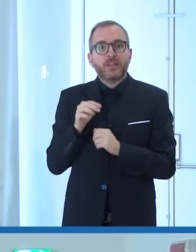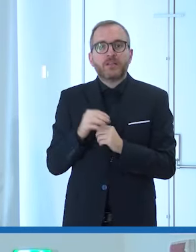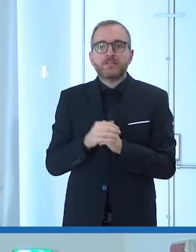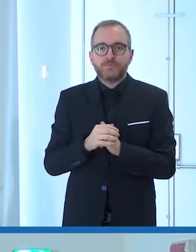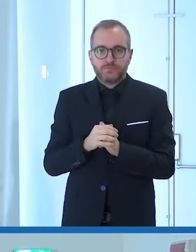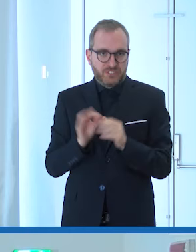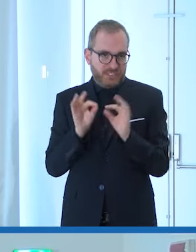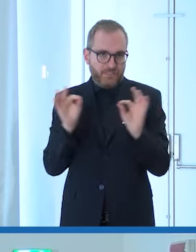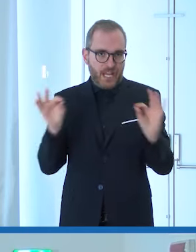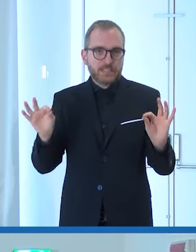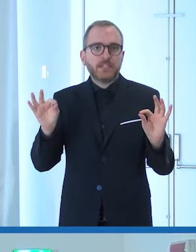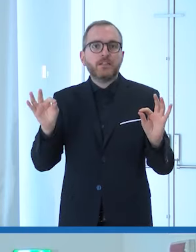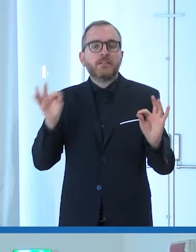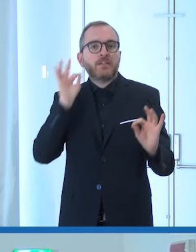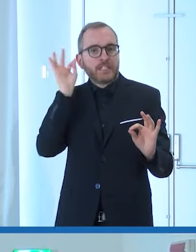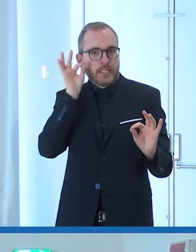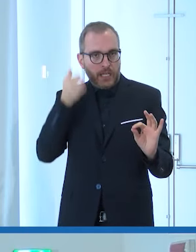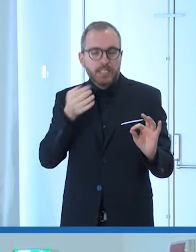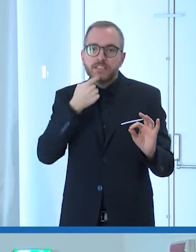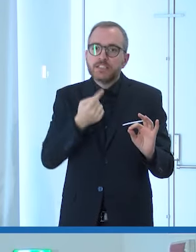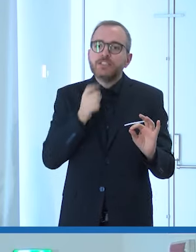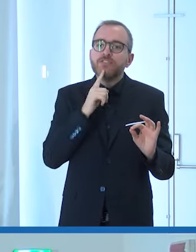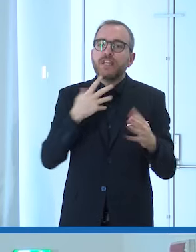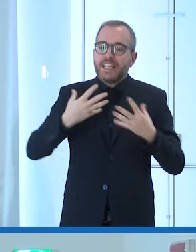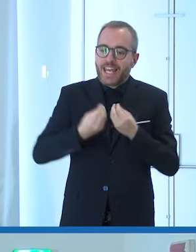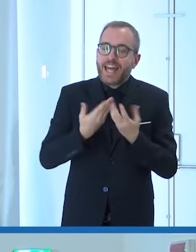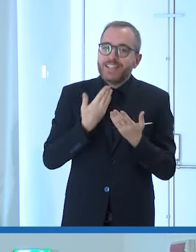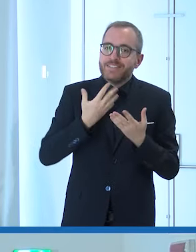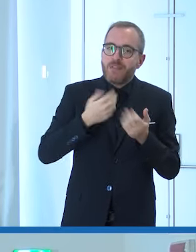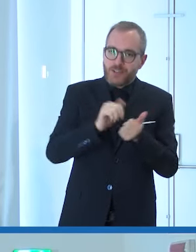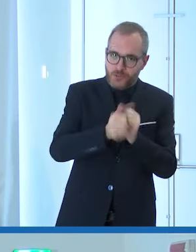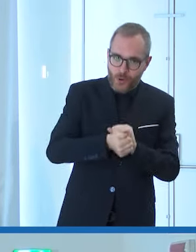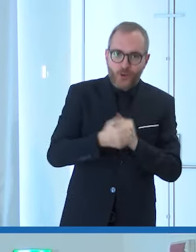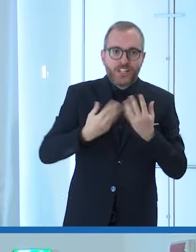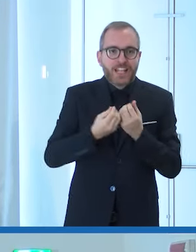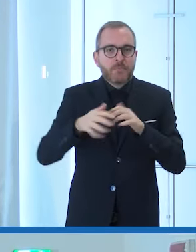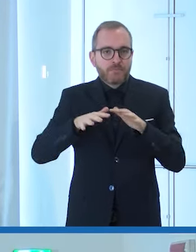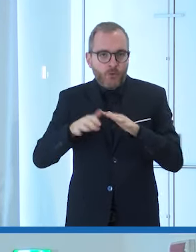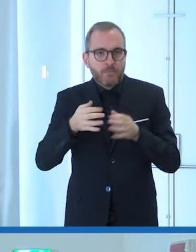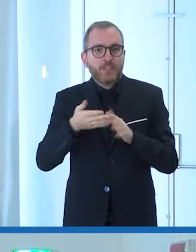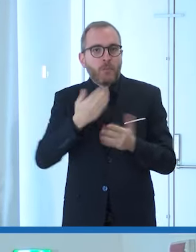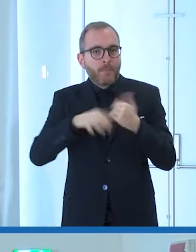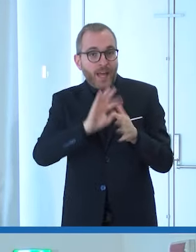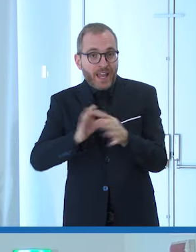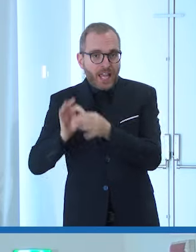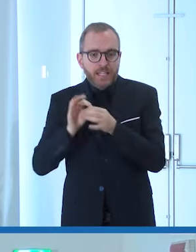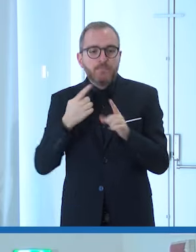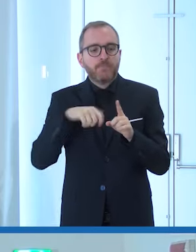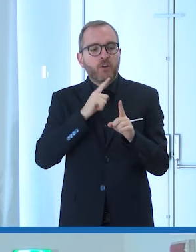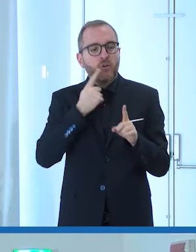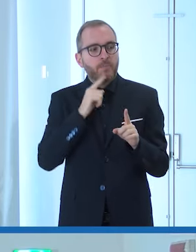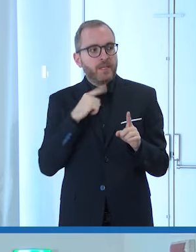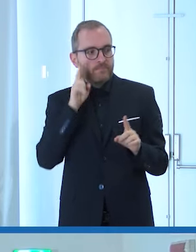perception of the world cioè attraverso lo sport attraverso il movimento paralimpico noi cambieremo la nostra percezione del mondo